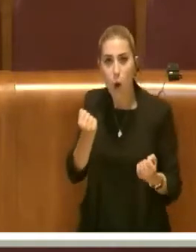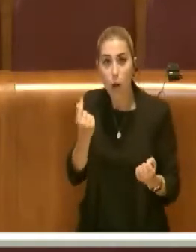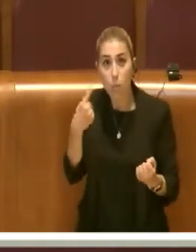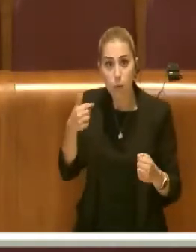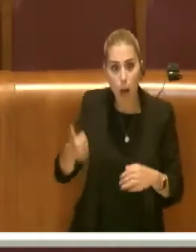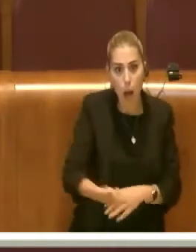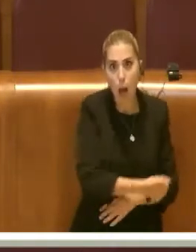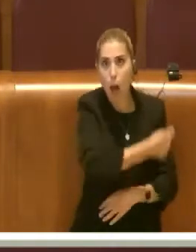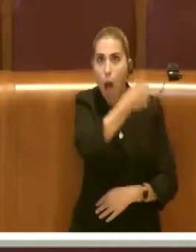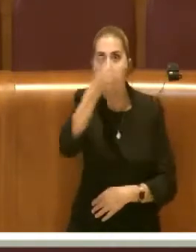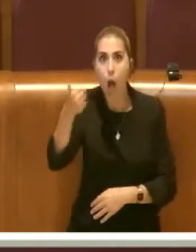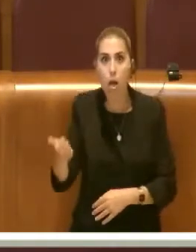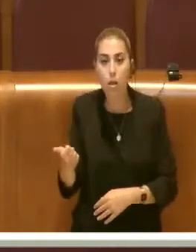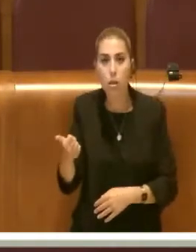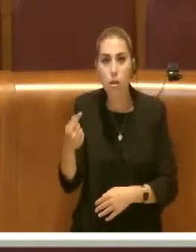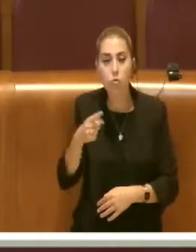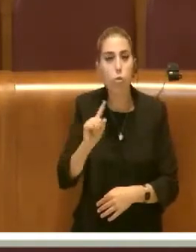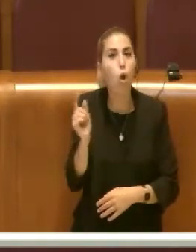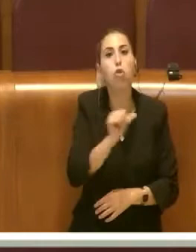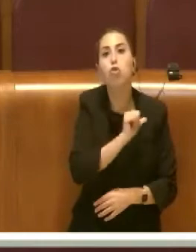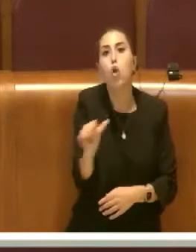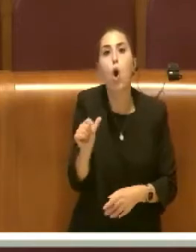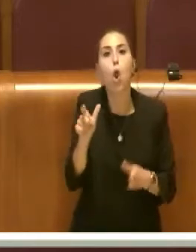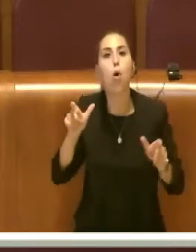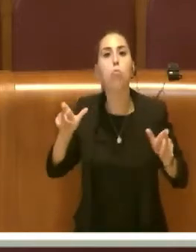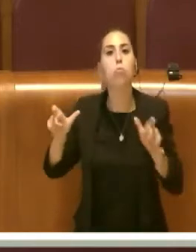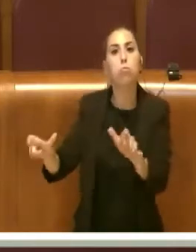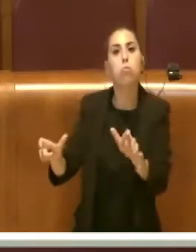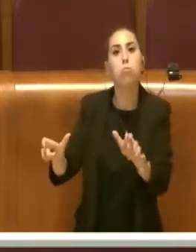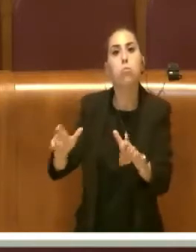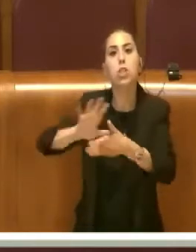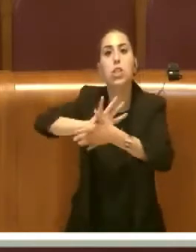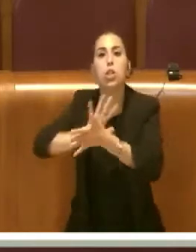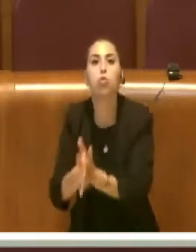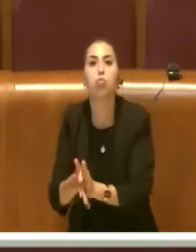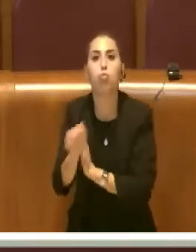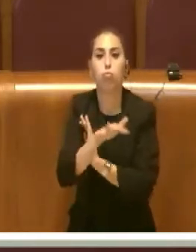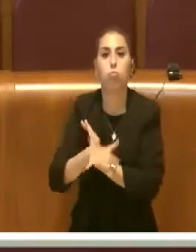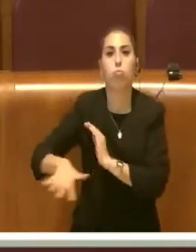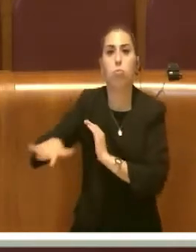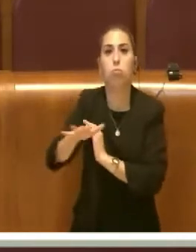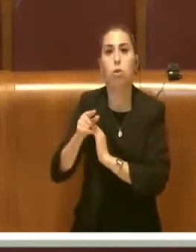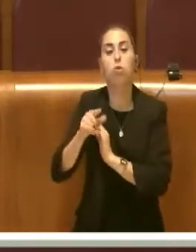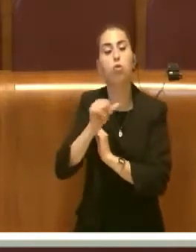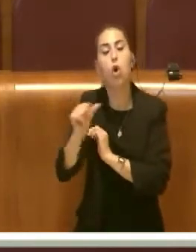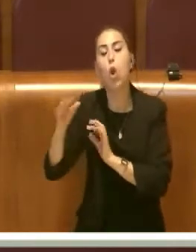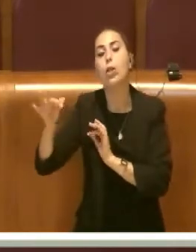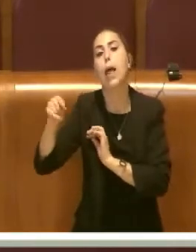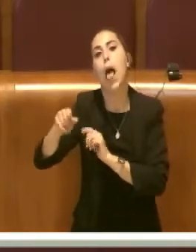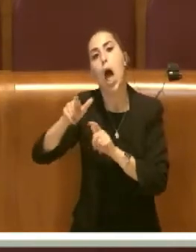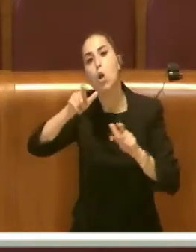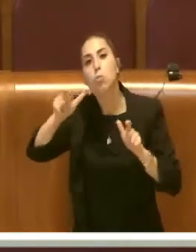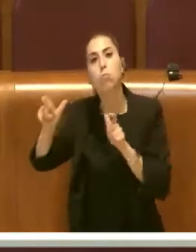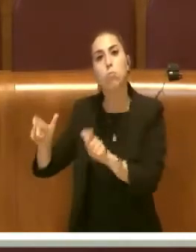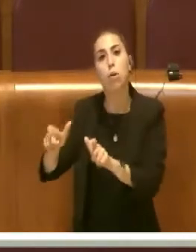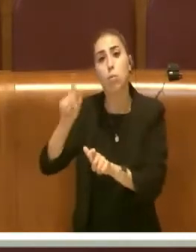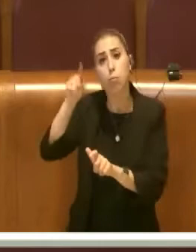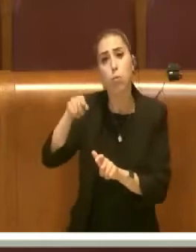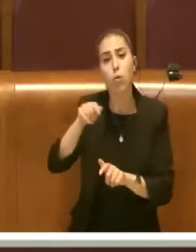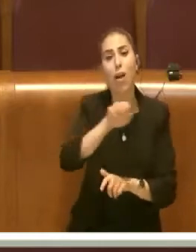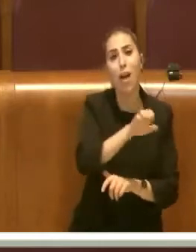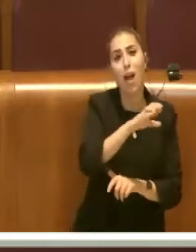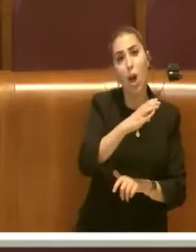questi anni non è stato incendiato e completamente distrutto solo l'impianto del Salario, ma anche la